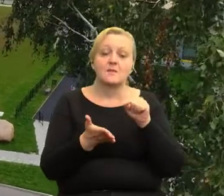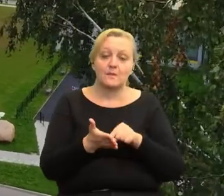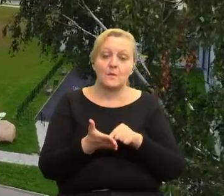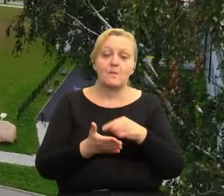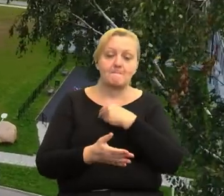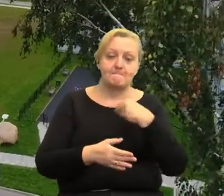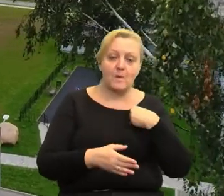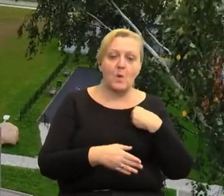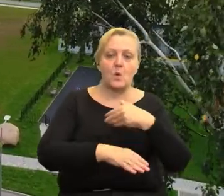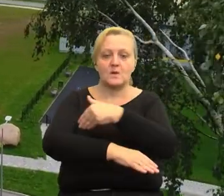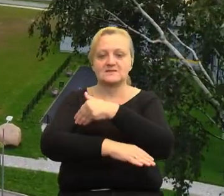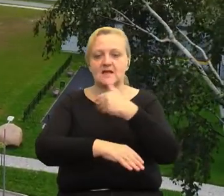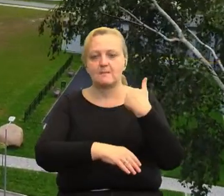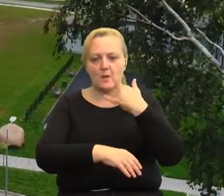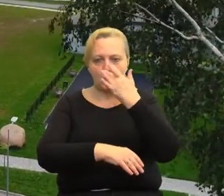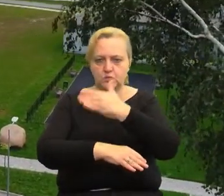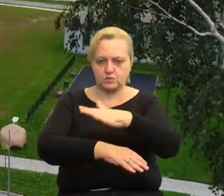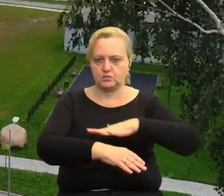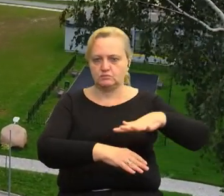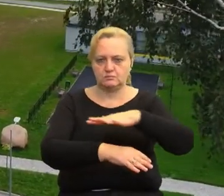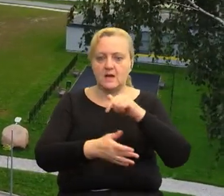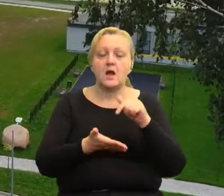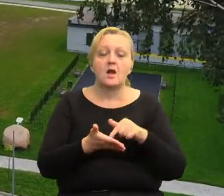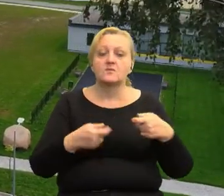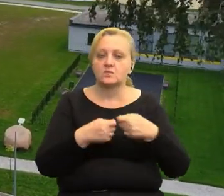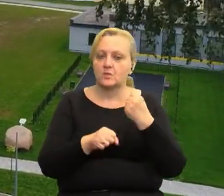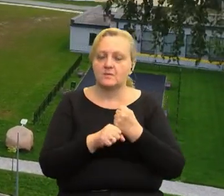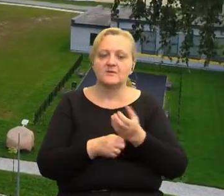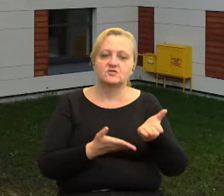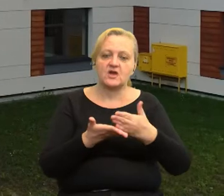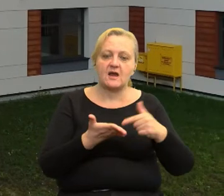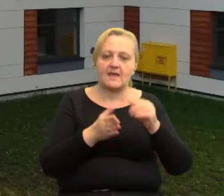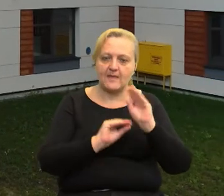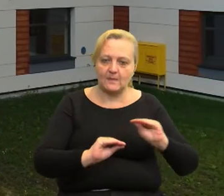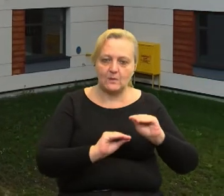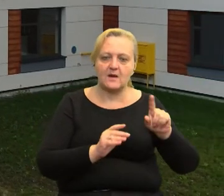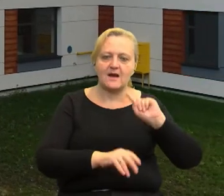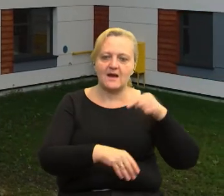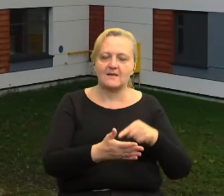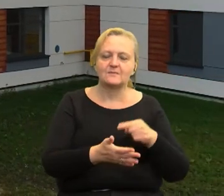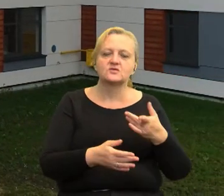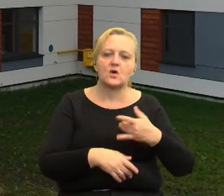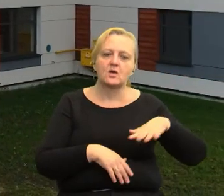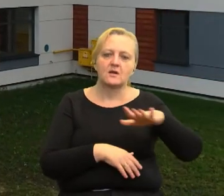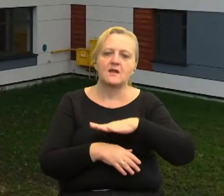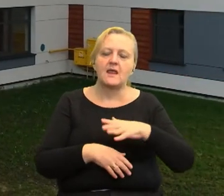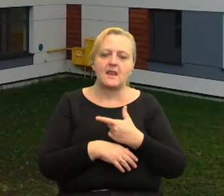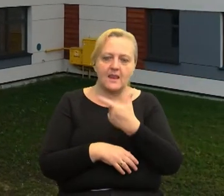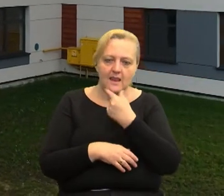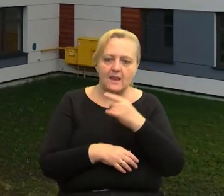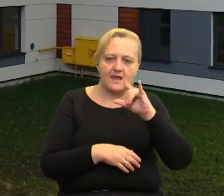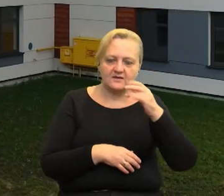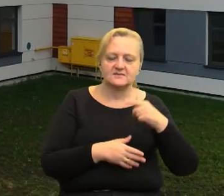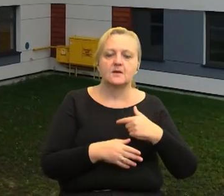polsko-białoruskim. Projekt jest wdrażany w ścisłej współpracy z Departamentem Edukacji i Administracji Okręgu Lenińskiego Miasta